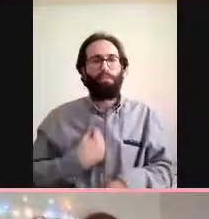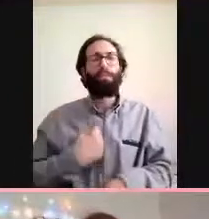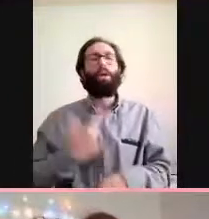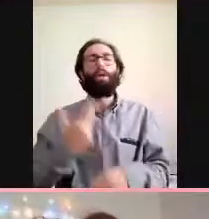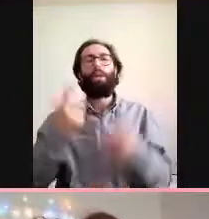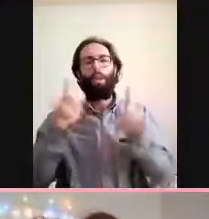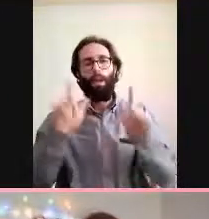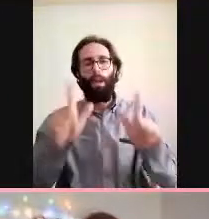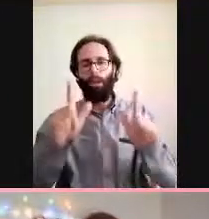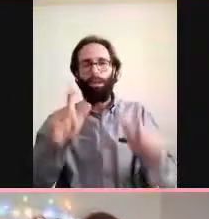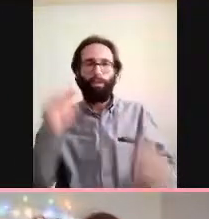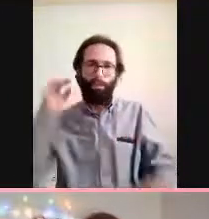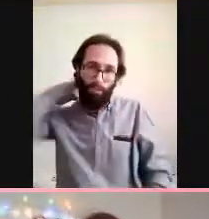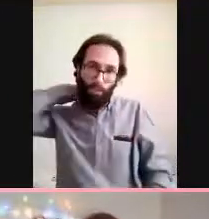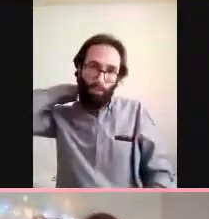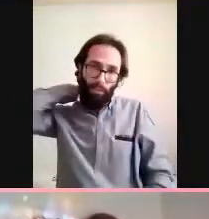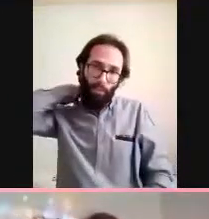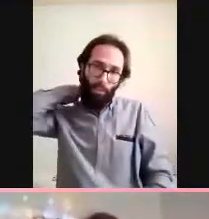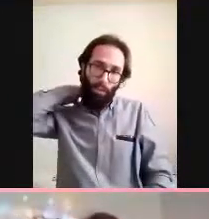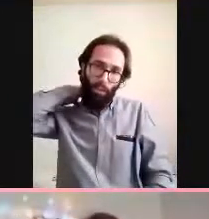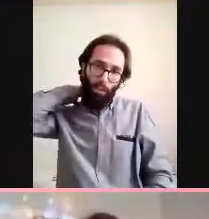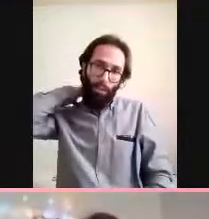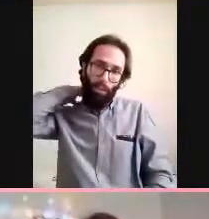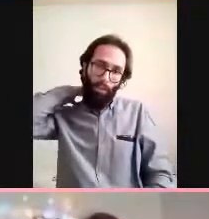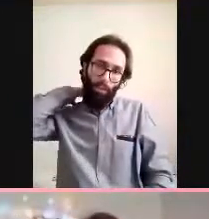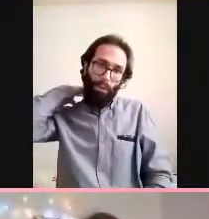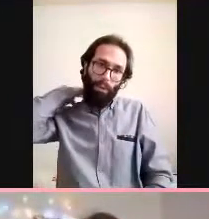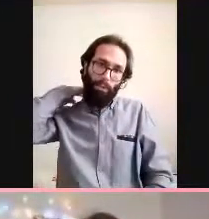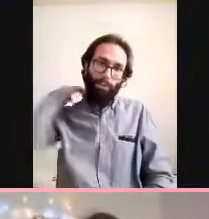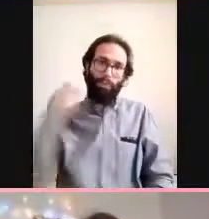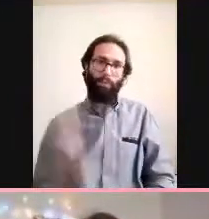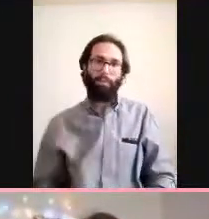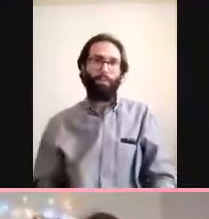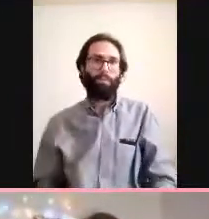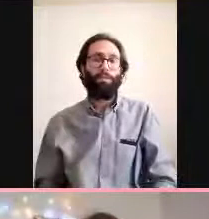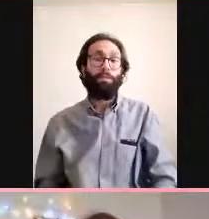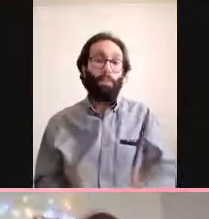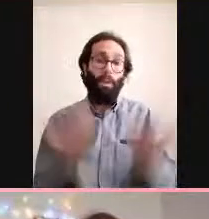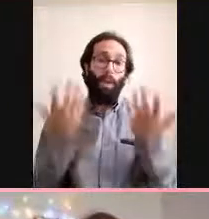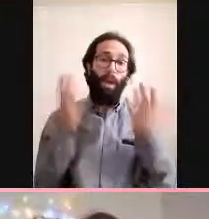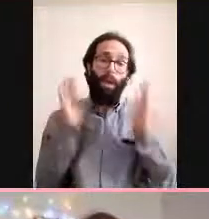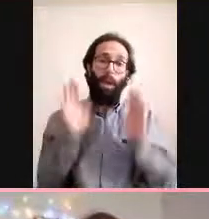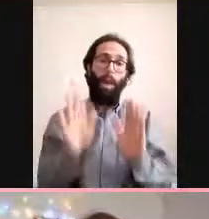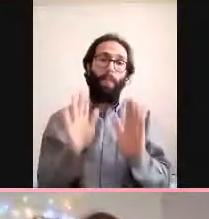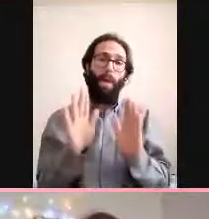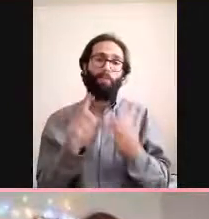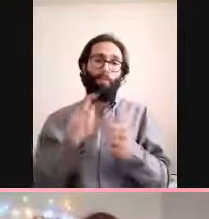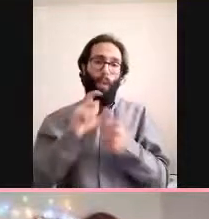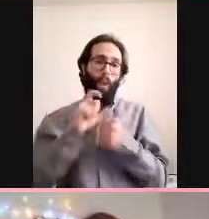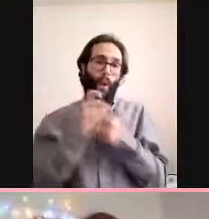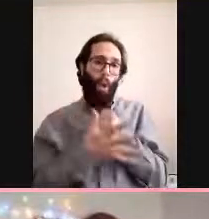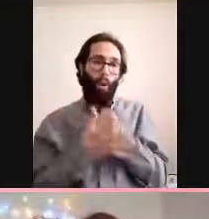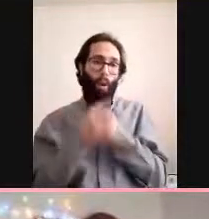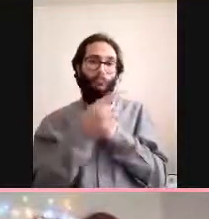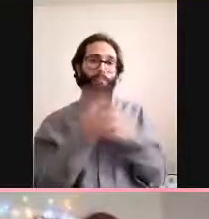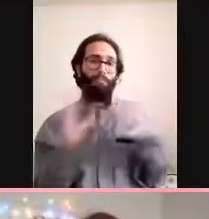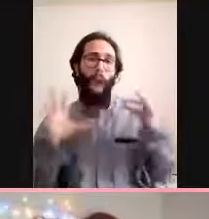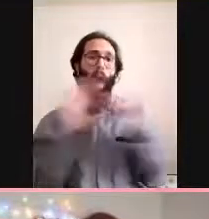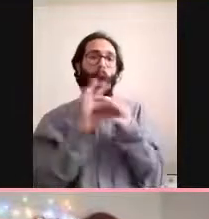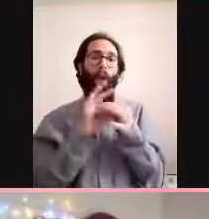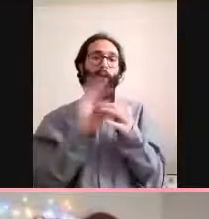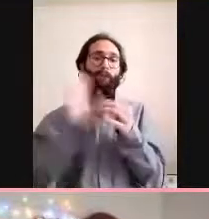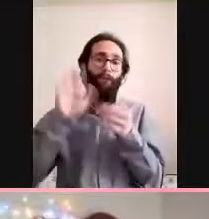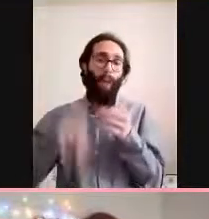yapılması gerekiyor ama hani yine COVID'le alakası var mı yok mu onu anlamak için